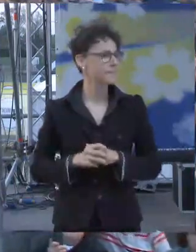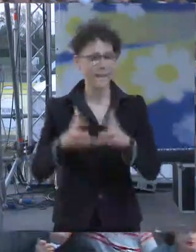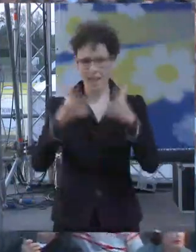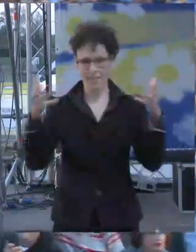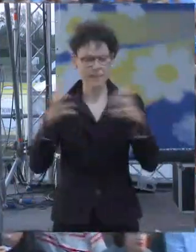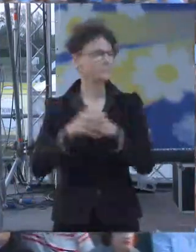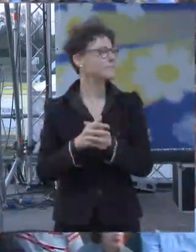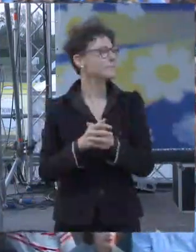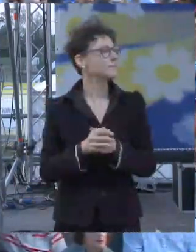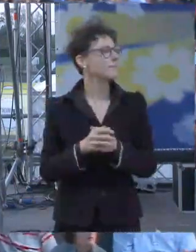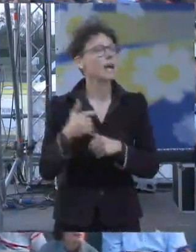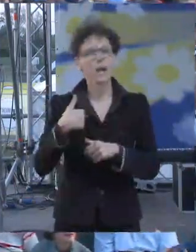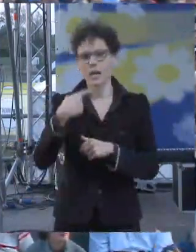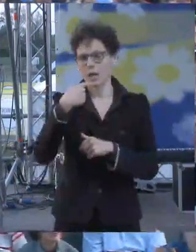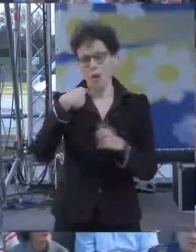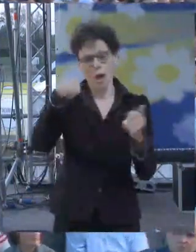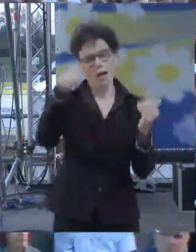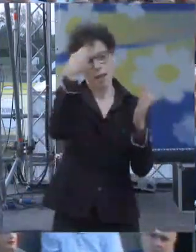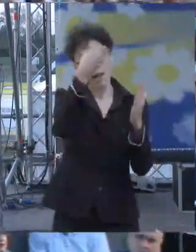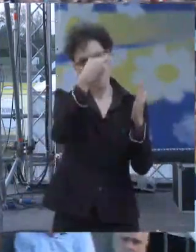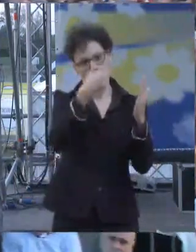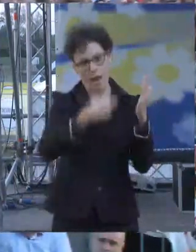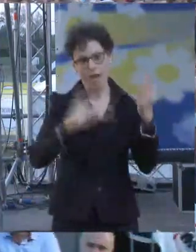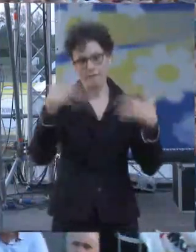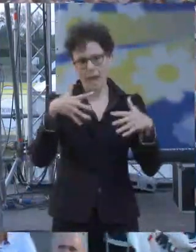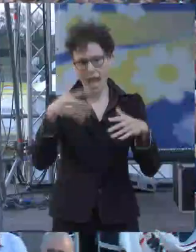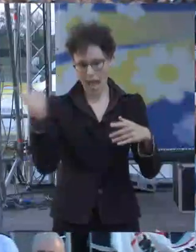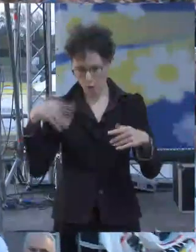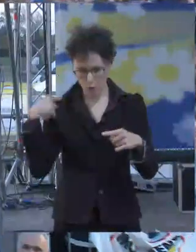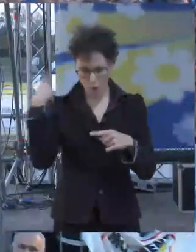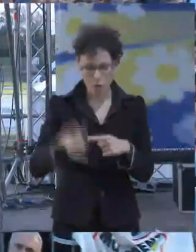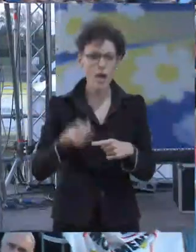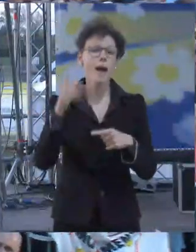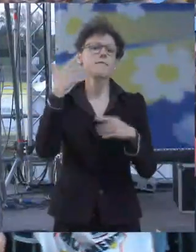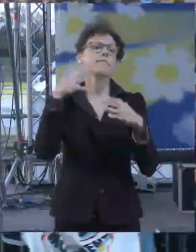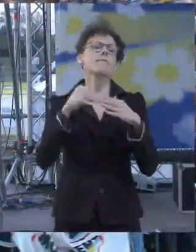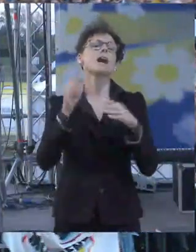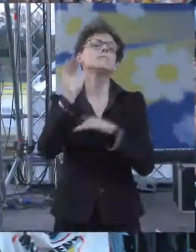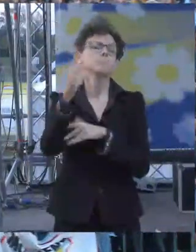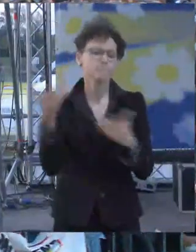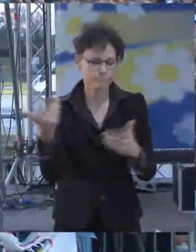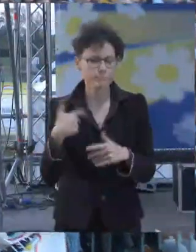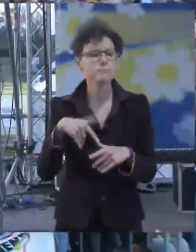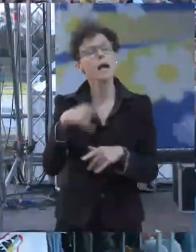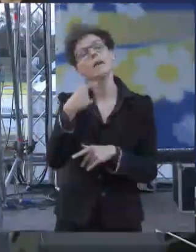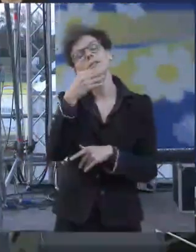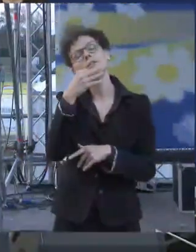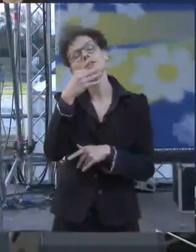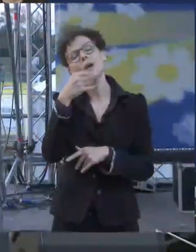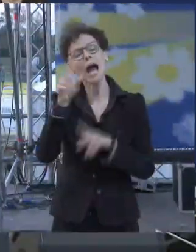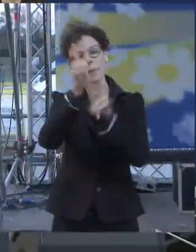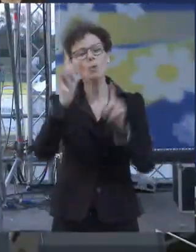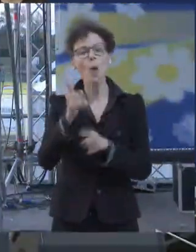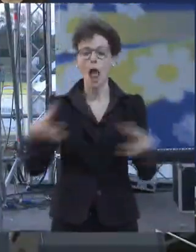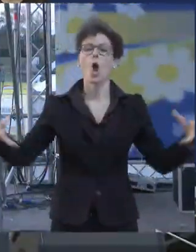io non vi farò l'elenco delle cose che abbiamo fatto di cosa faremo ma vi parlo di comunità perché è un valore che non solo fa